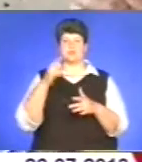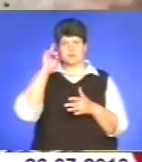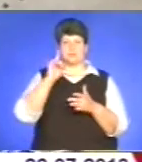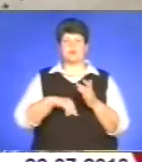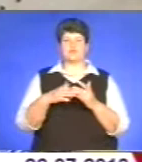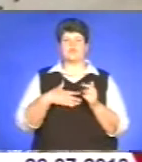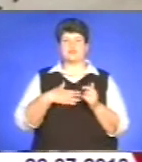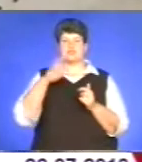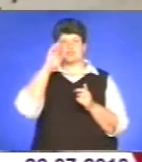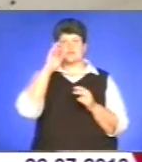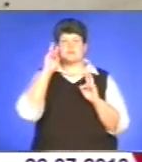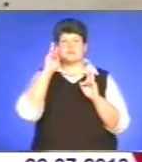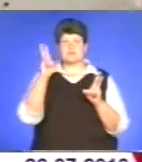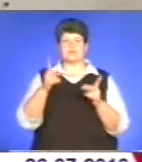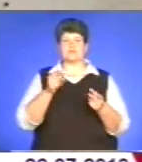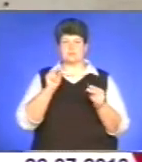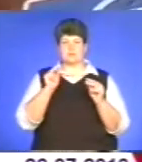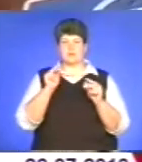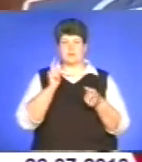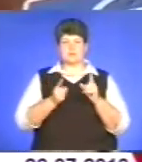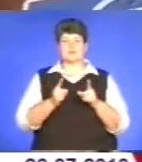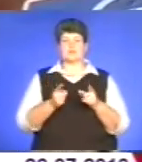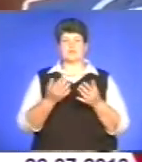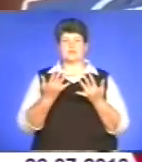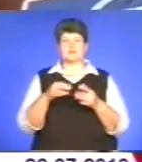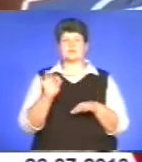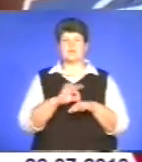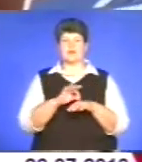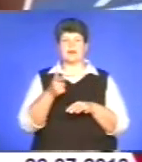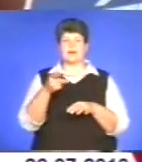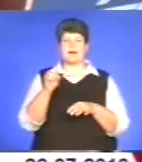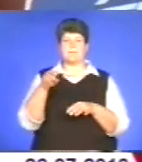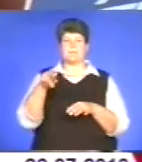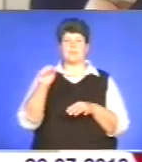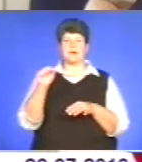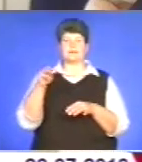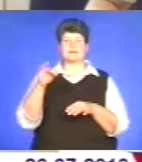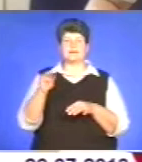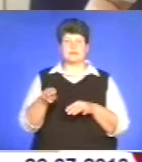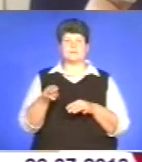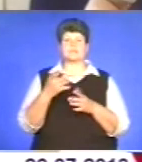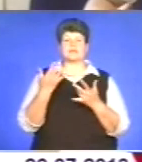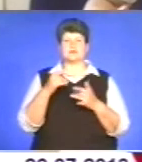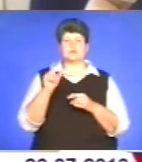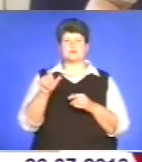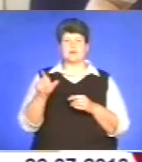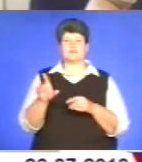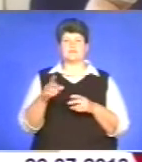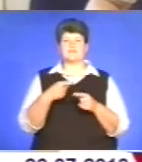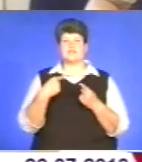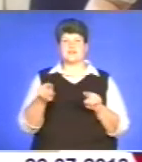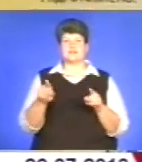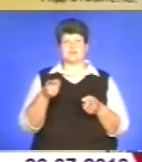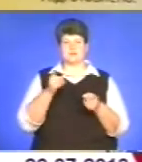державі не визнають реальну кількість хворих на гепатит. Кількість осіб, які стоять на обліку, насправді суттєво відрізняється від реального